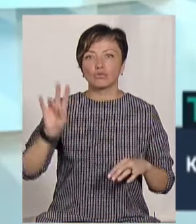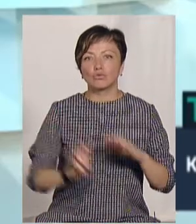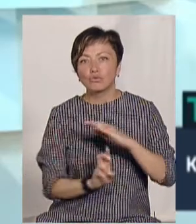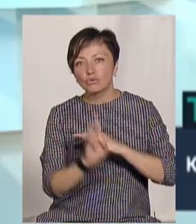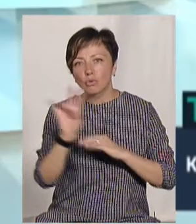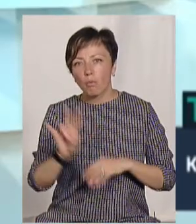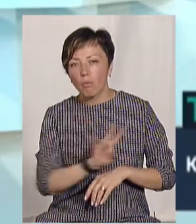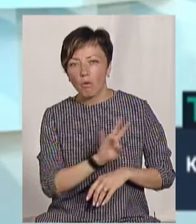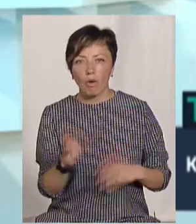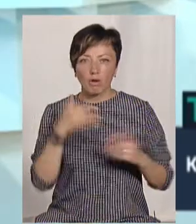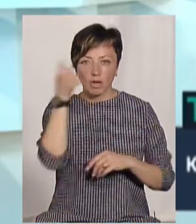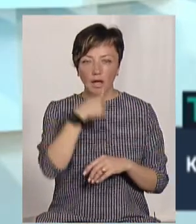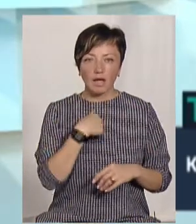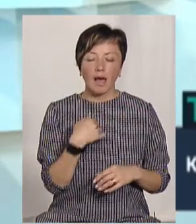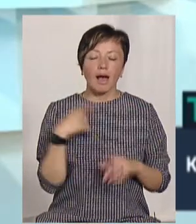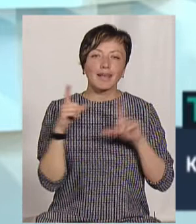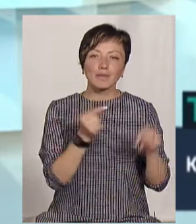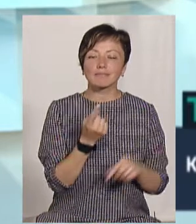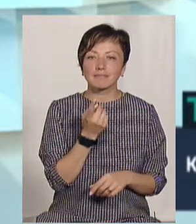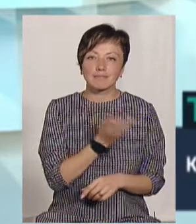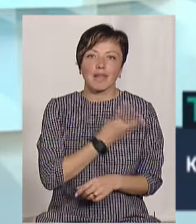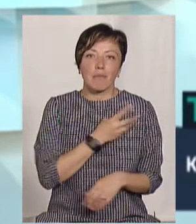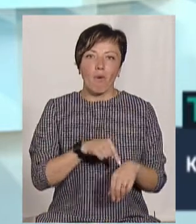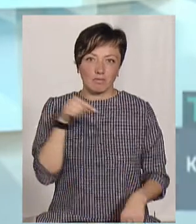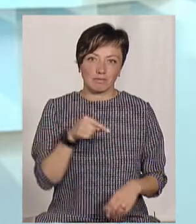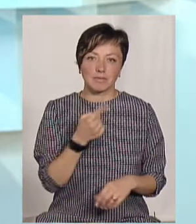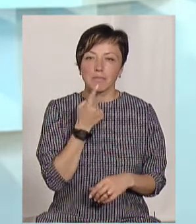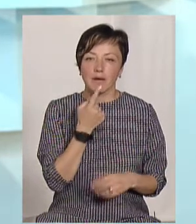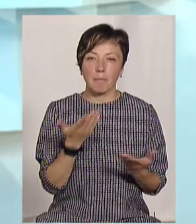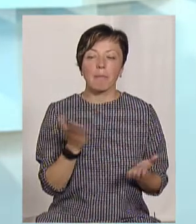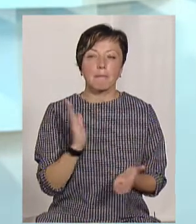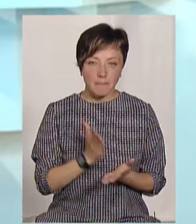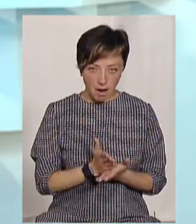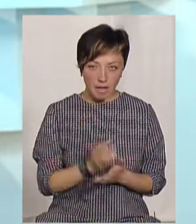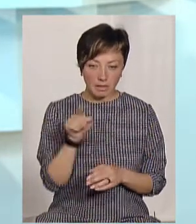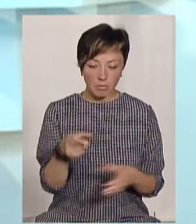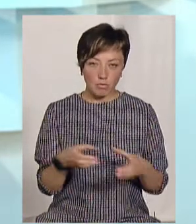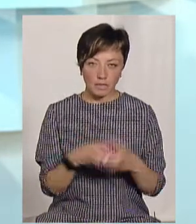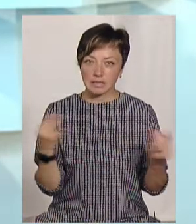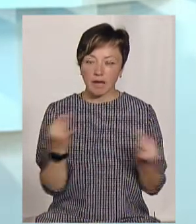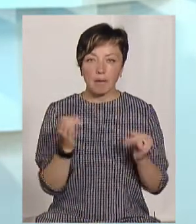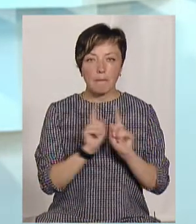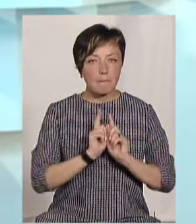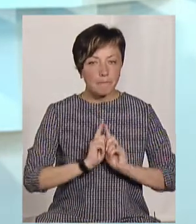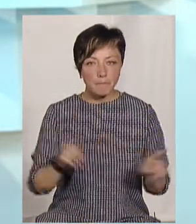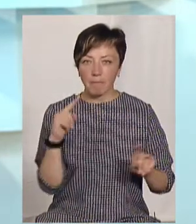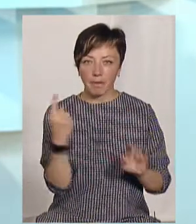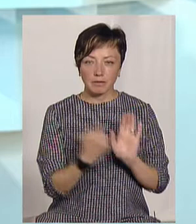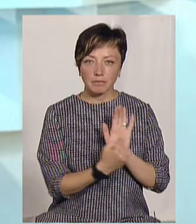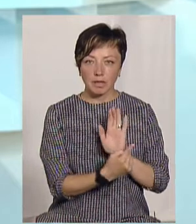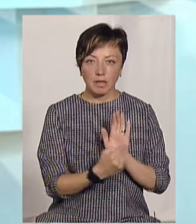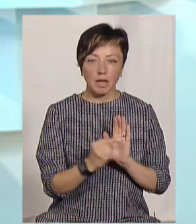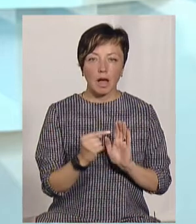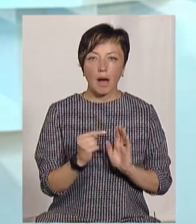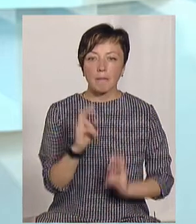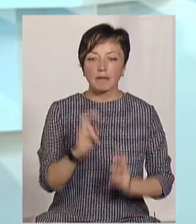там року. Я їду за емоціями, іду за смаками. Має Староушицька громада цікавінки. По-перше, я би відзначив підприємство Миколи